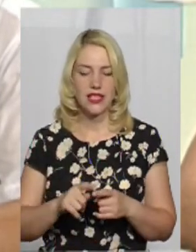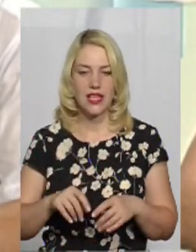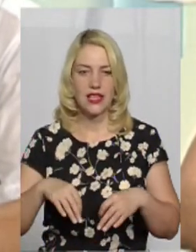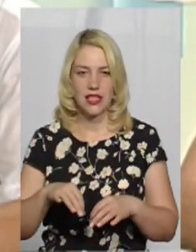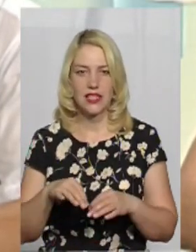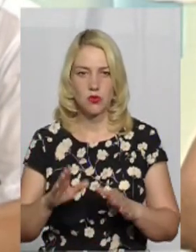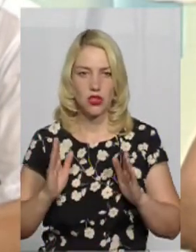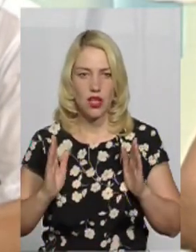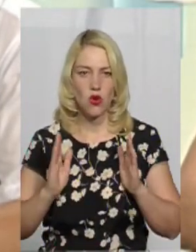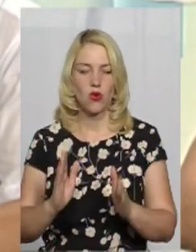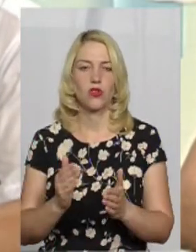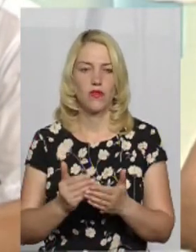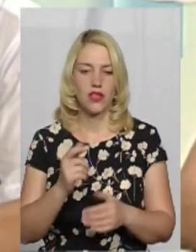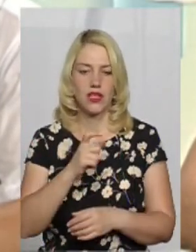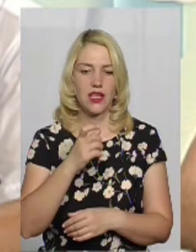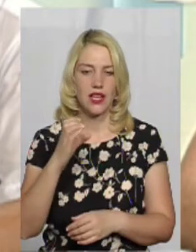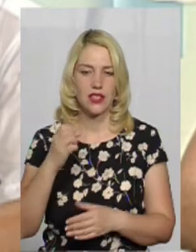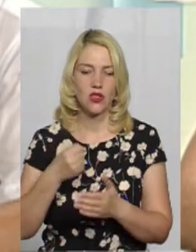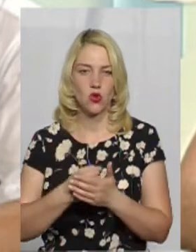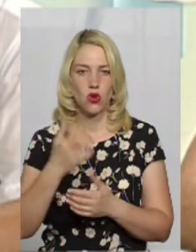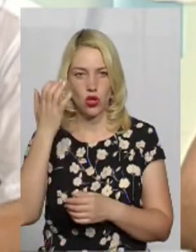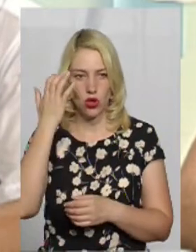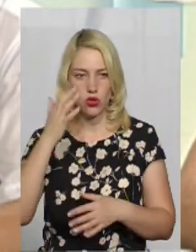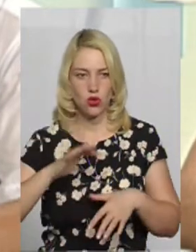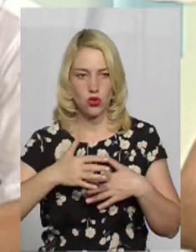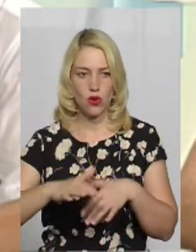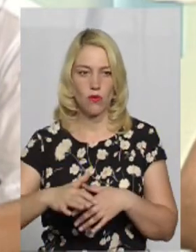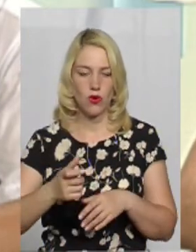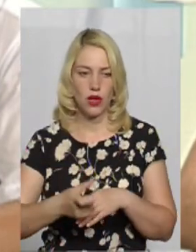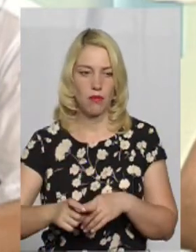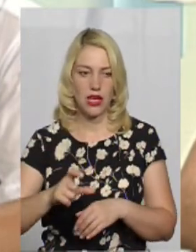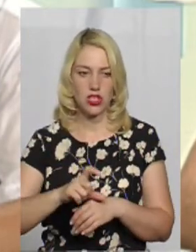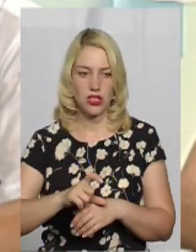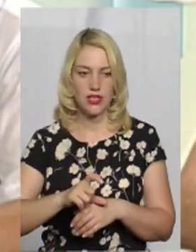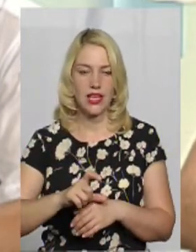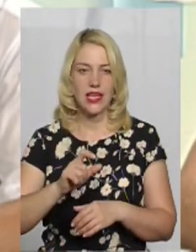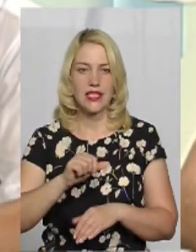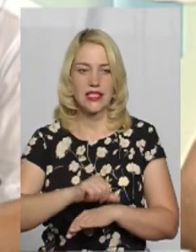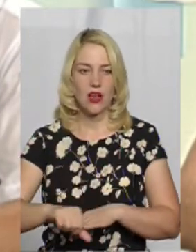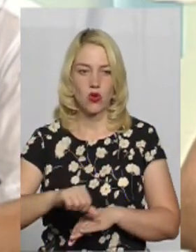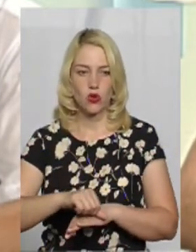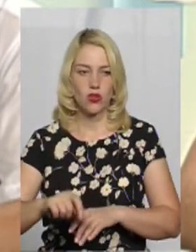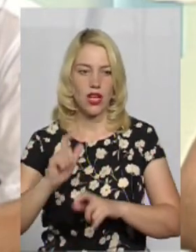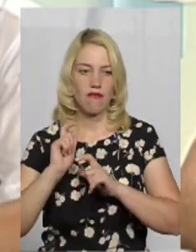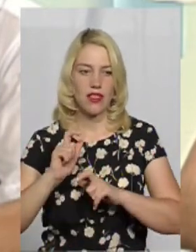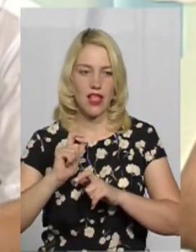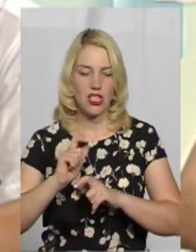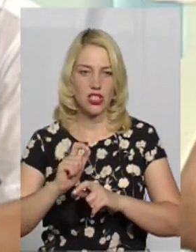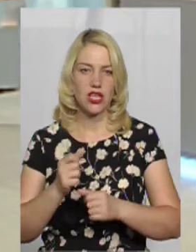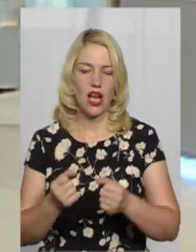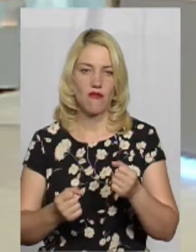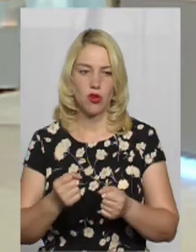від Європейського Союзу до Чорного моря. Більшість закордонних вантажених автомобілів